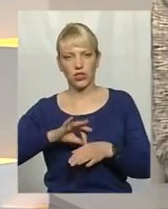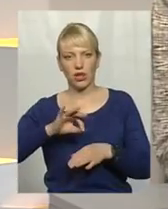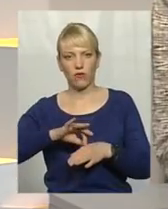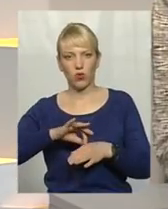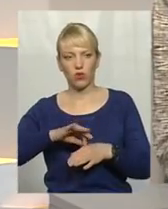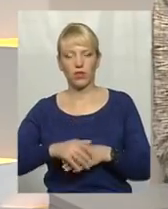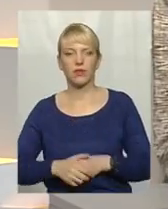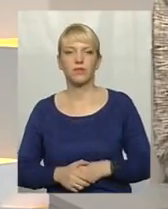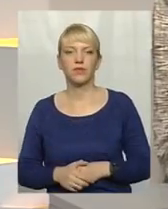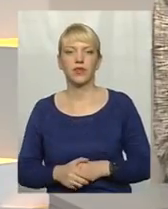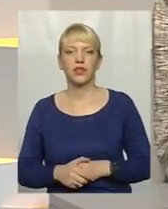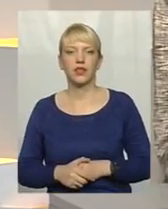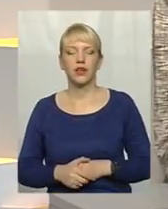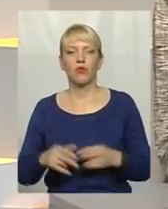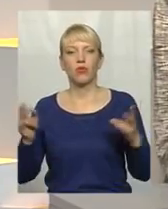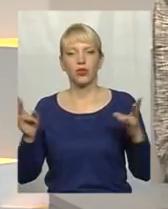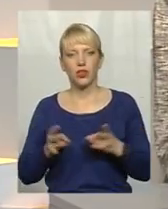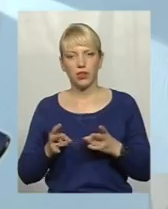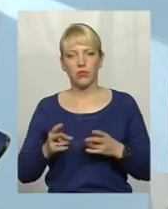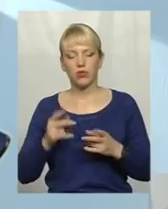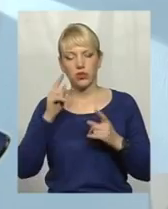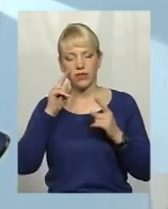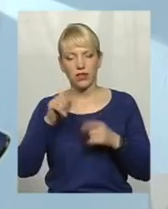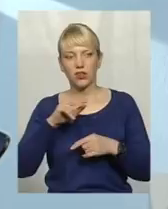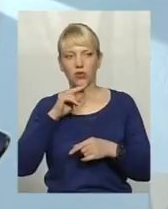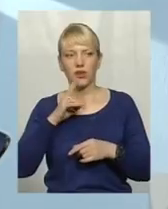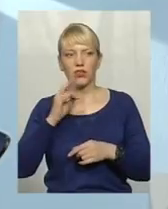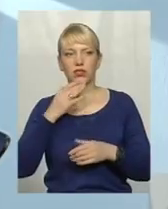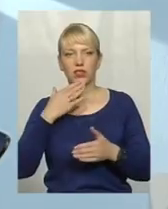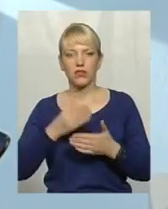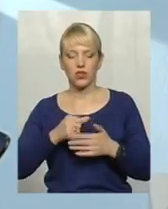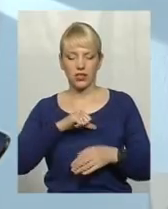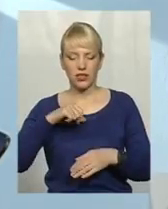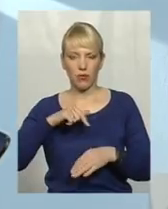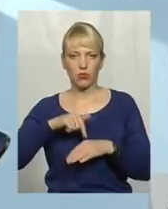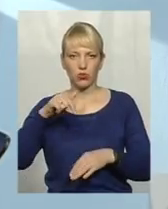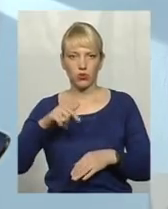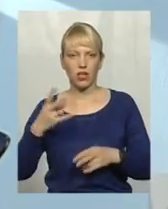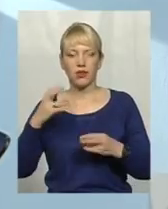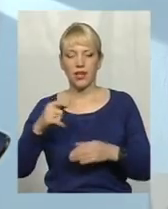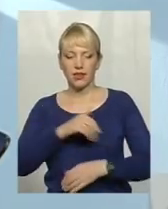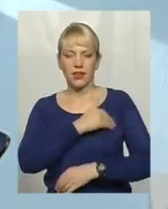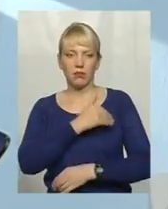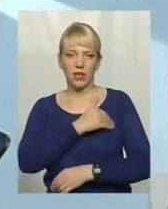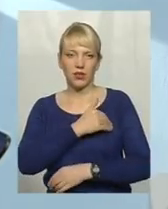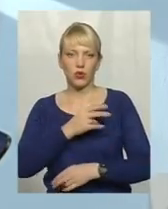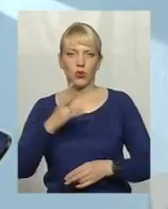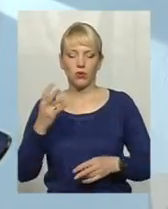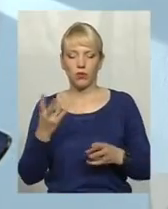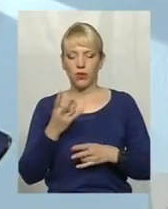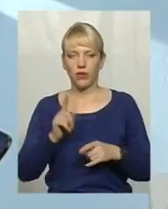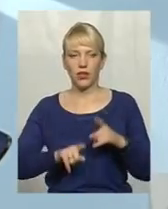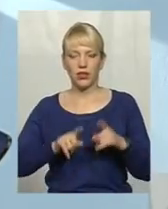Ну, потрібно звертати увагу на своє самопочуття, на температуру, периодично